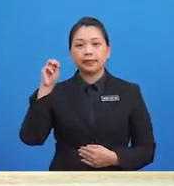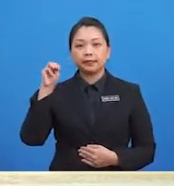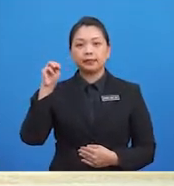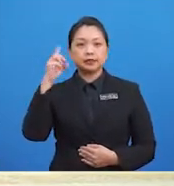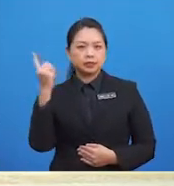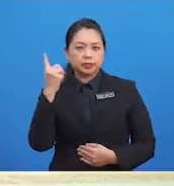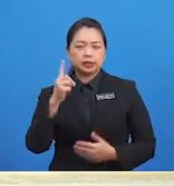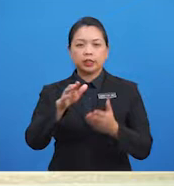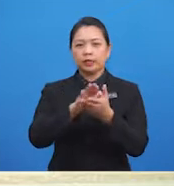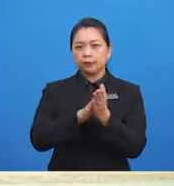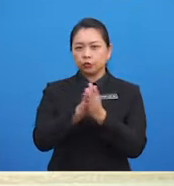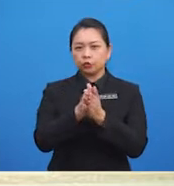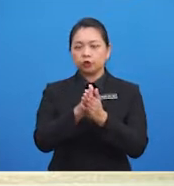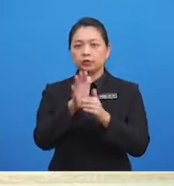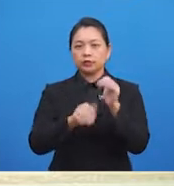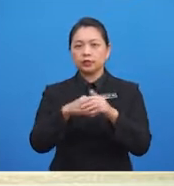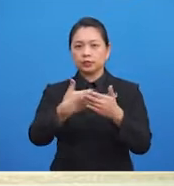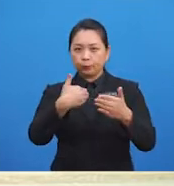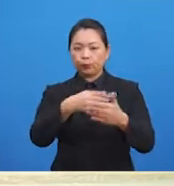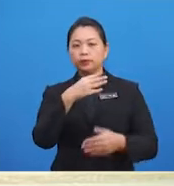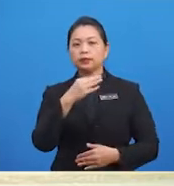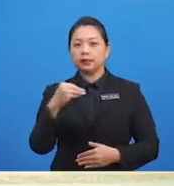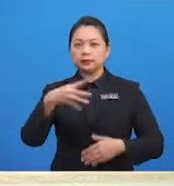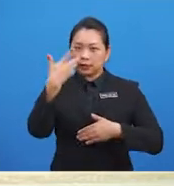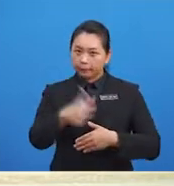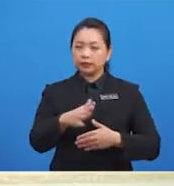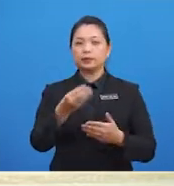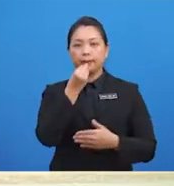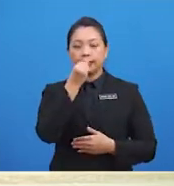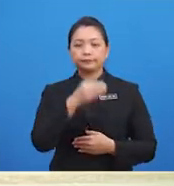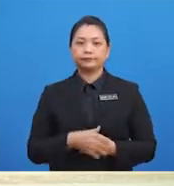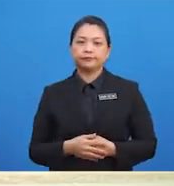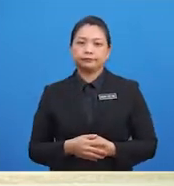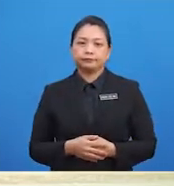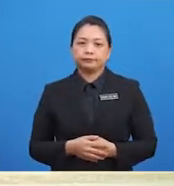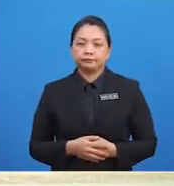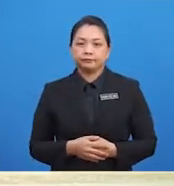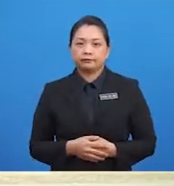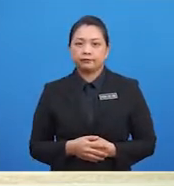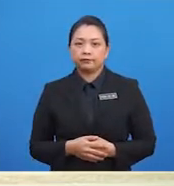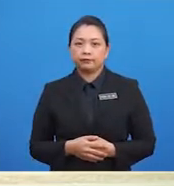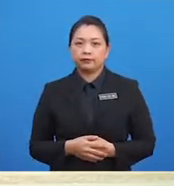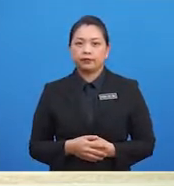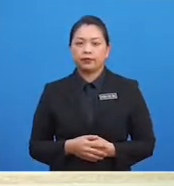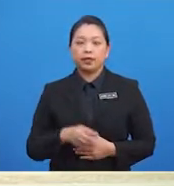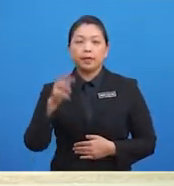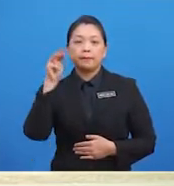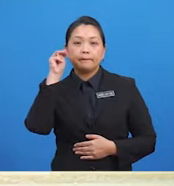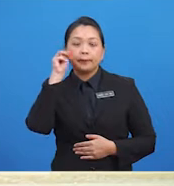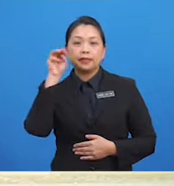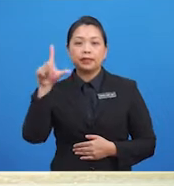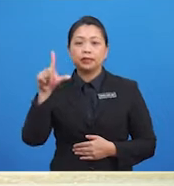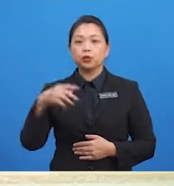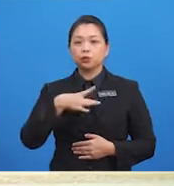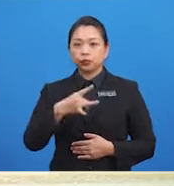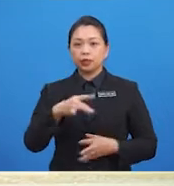Mei Ling suka bermain dengan benda-benda tajam Nombor 3 Raju